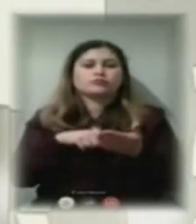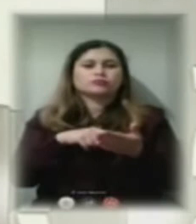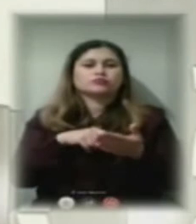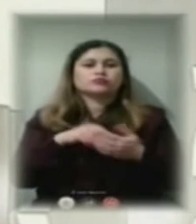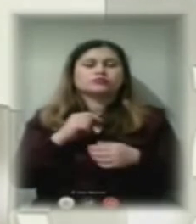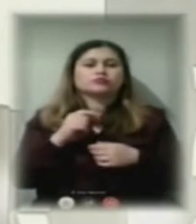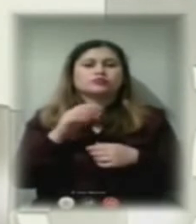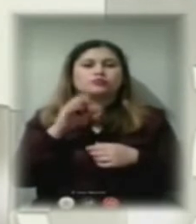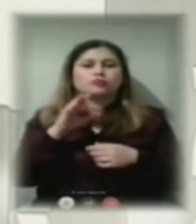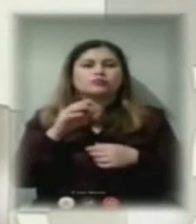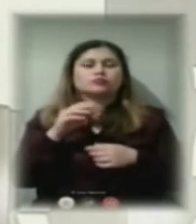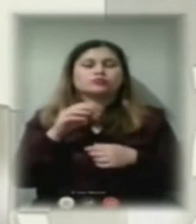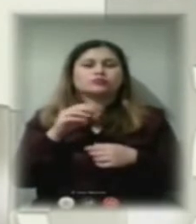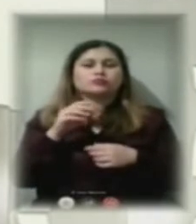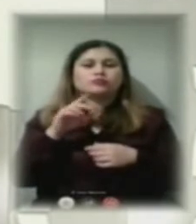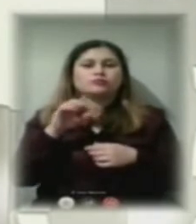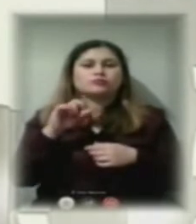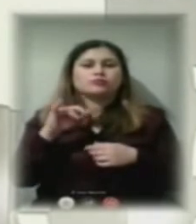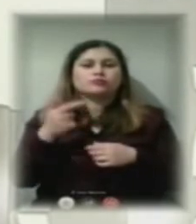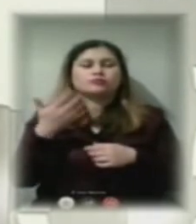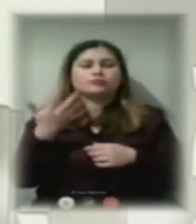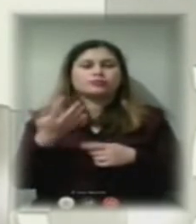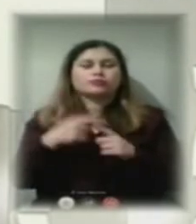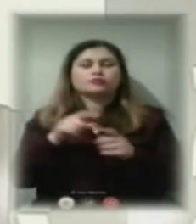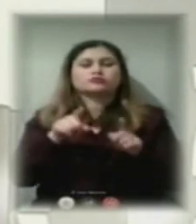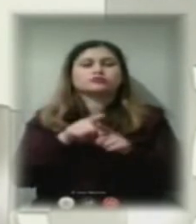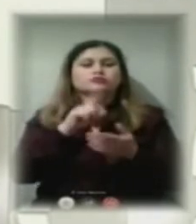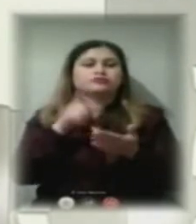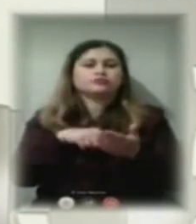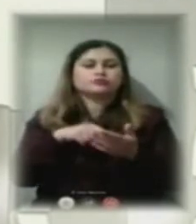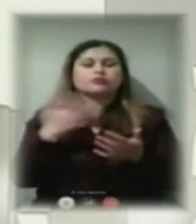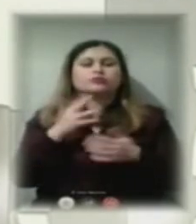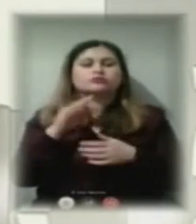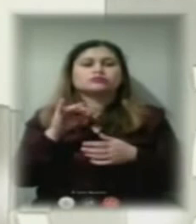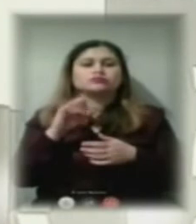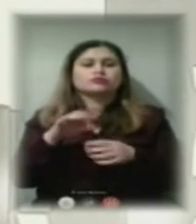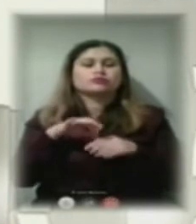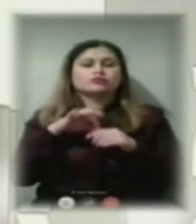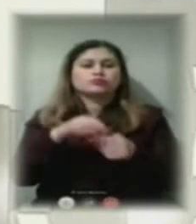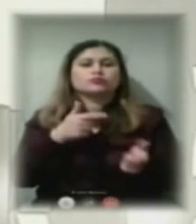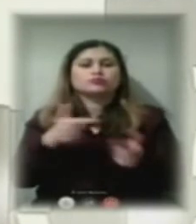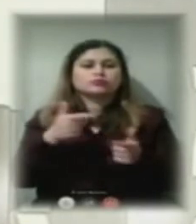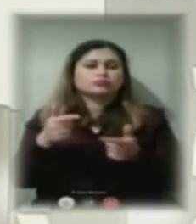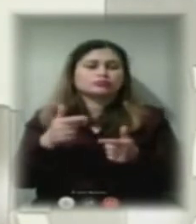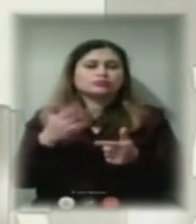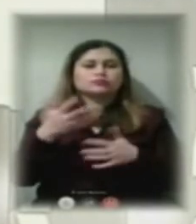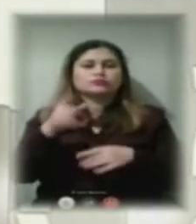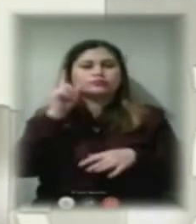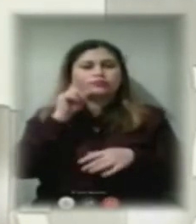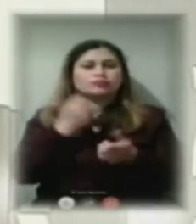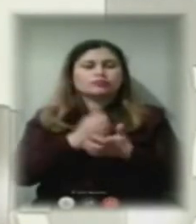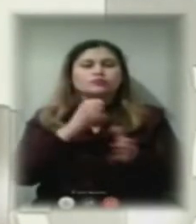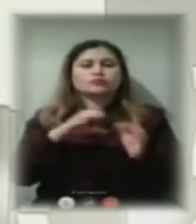співвласниці Берег 5. Пані Тетяна запитує, яким чином проводиться підготовка, якщо ви знаєте, до опалювального із